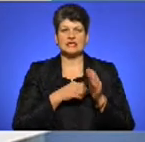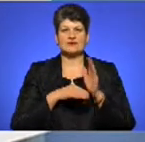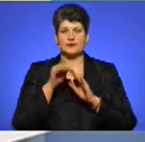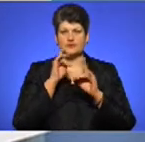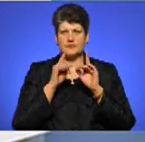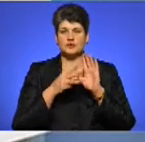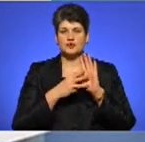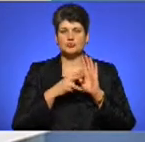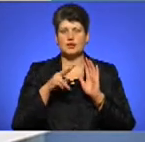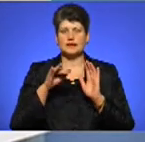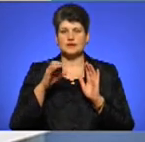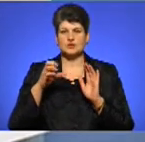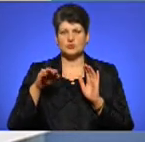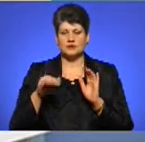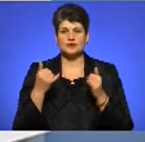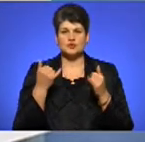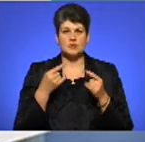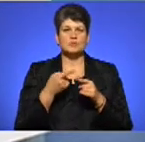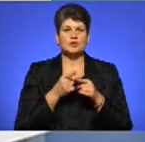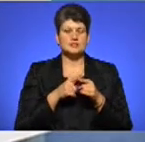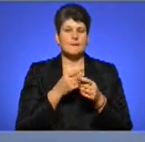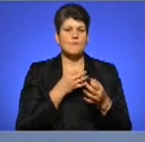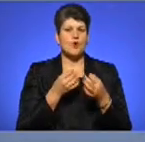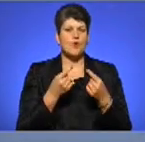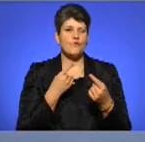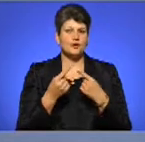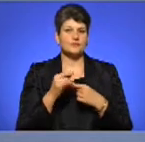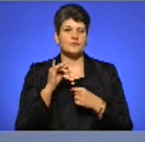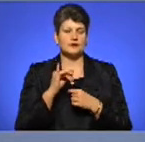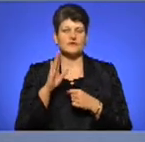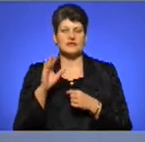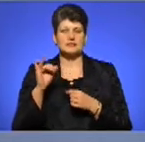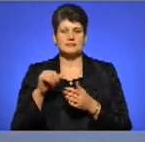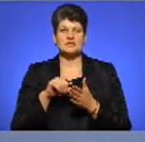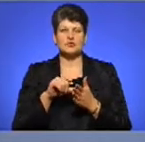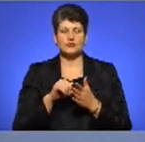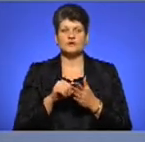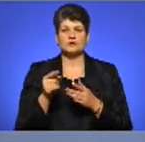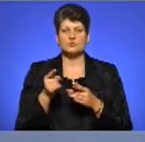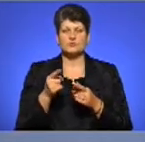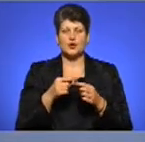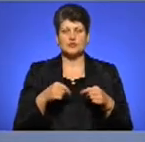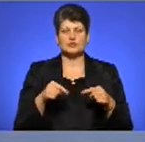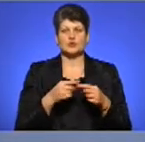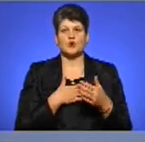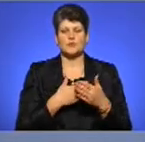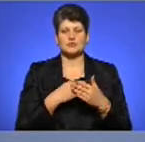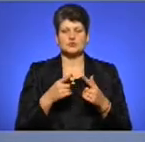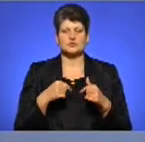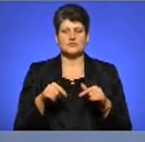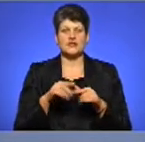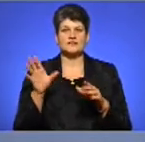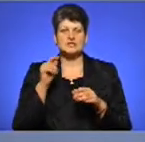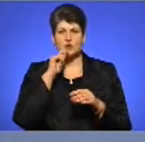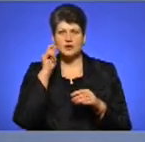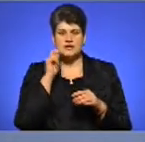8 листопада. Сьогодні про це ми поговоримо з Ігорем Васильовим, представником Тернопільського осередку громадської організації «Всеукраїнське